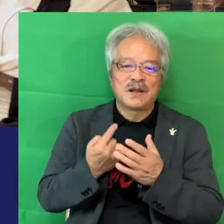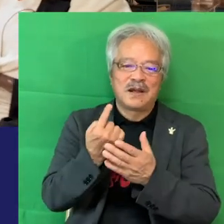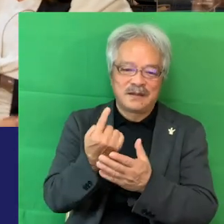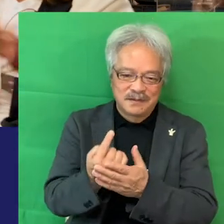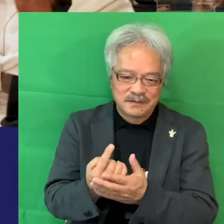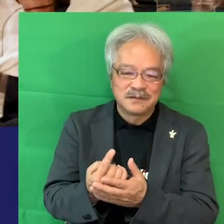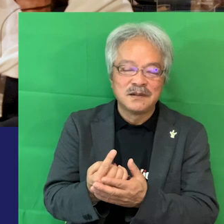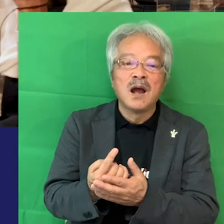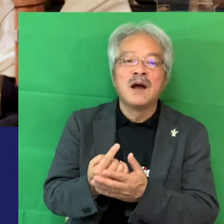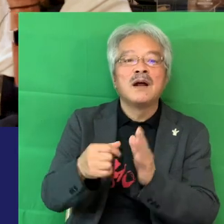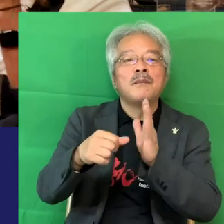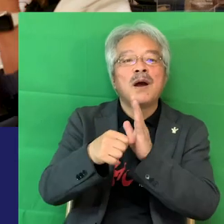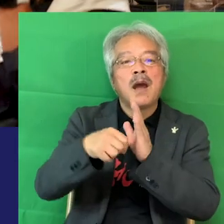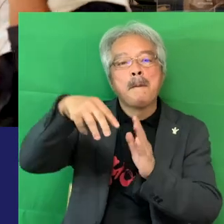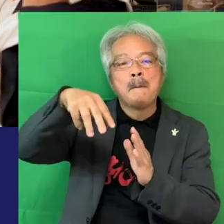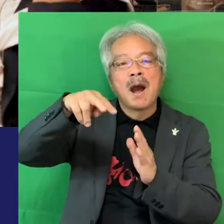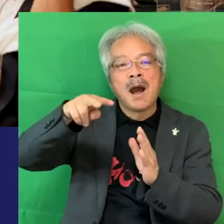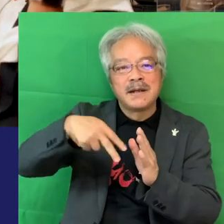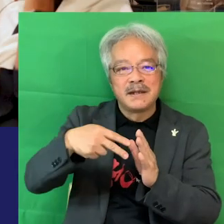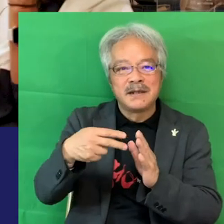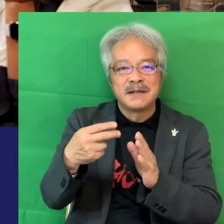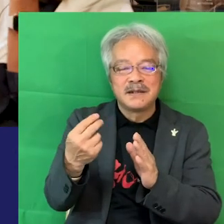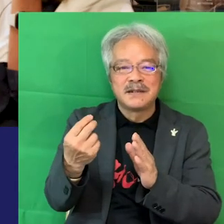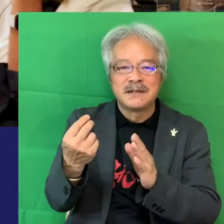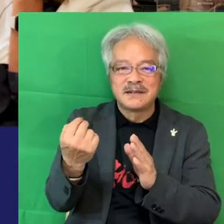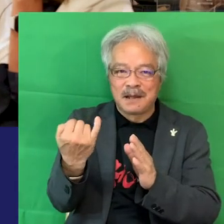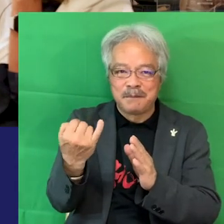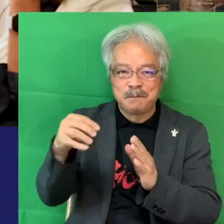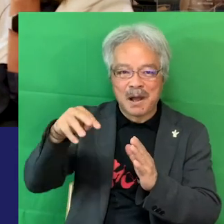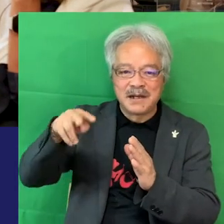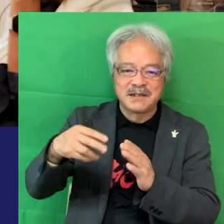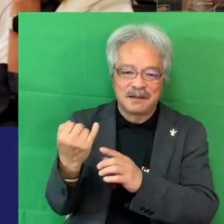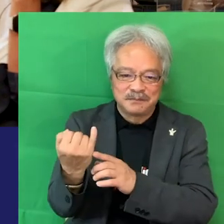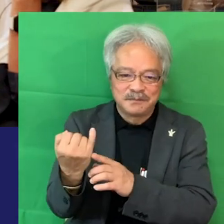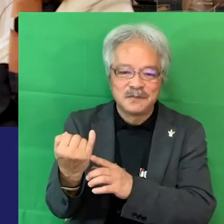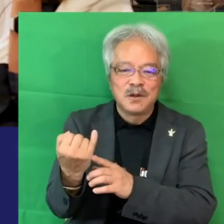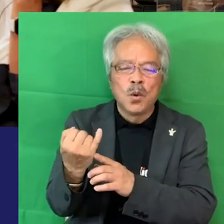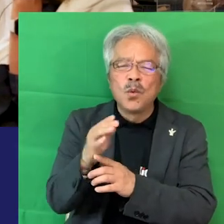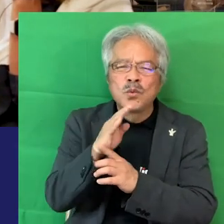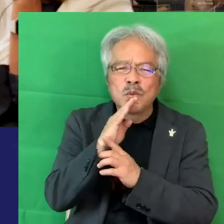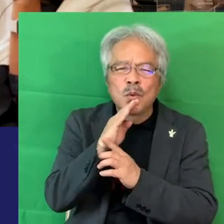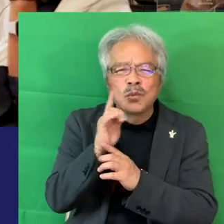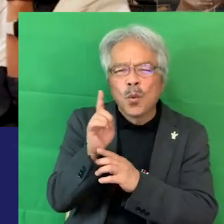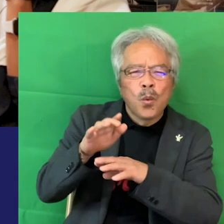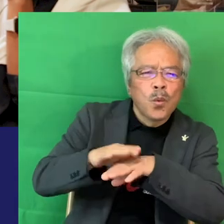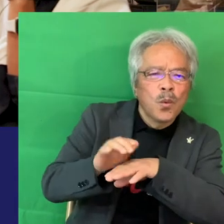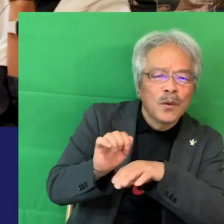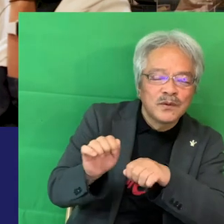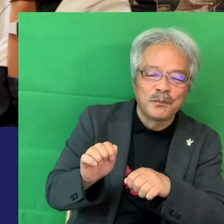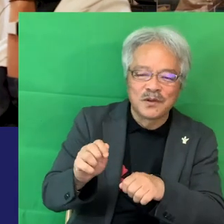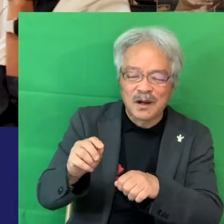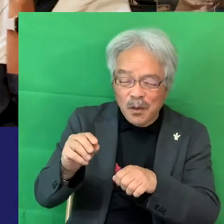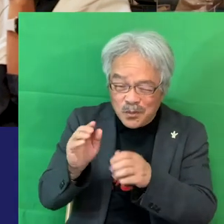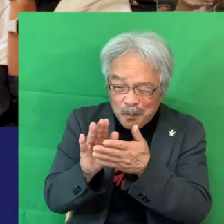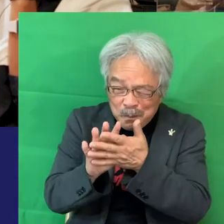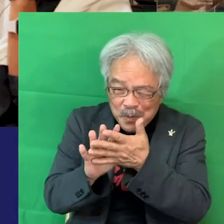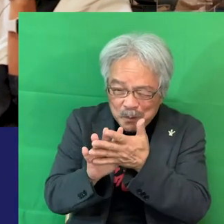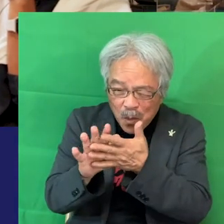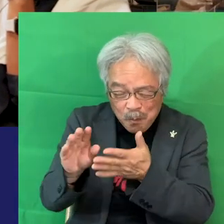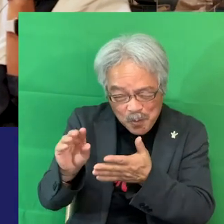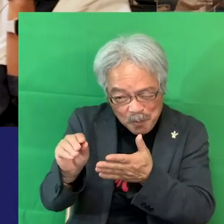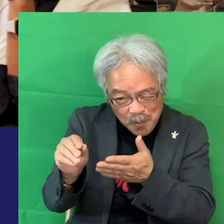さんですねマリさんどうやってやるんだろうと思ったら本当に微妙な操作でこれ特殊なそうですね